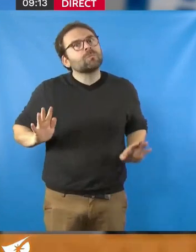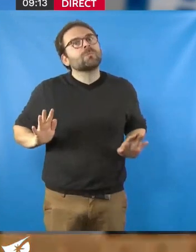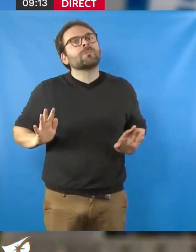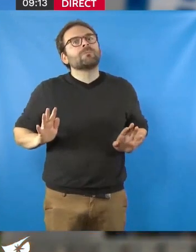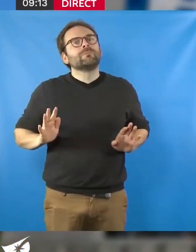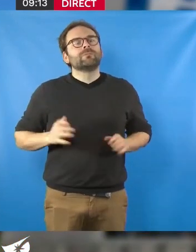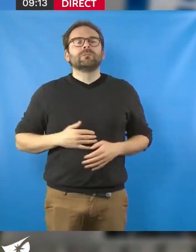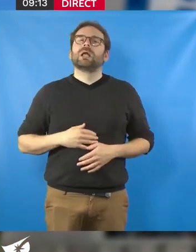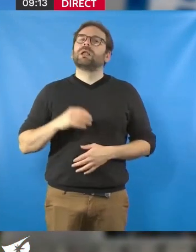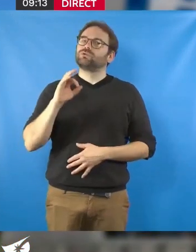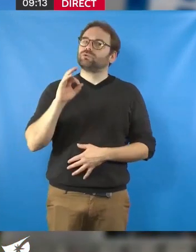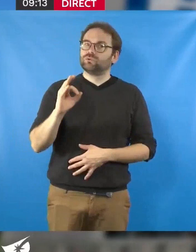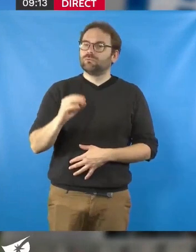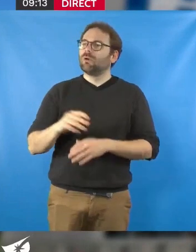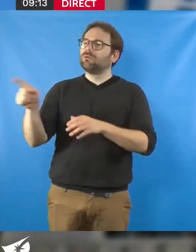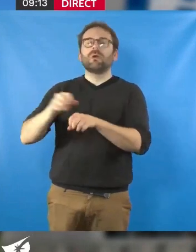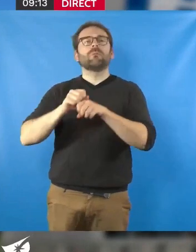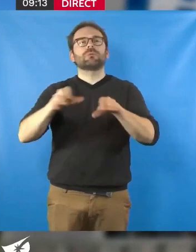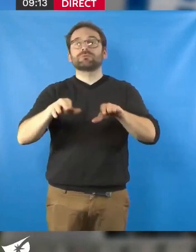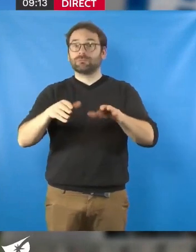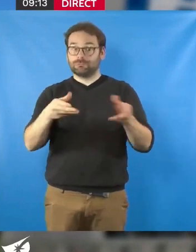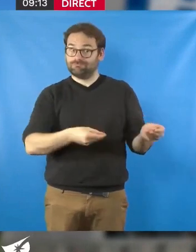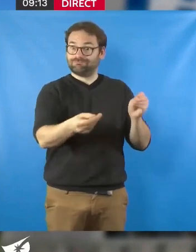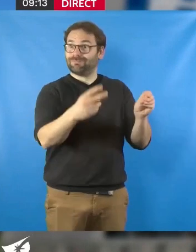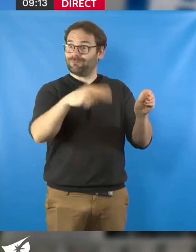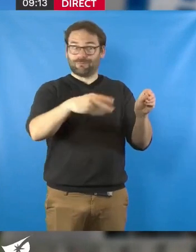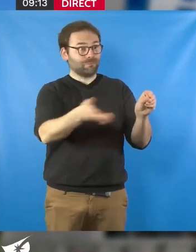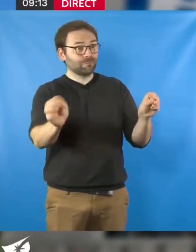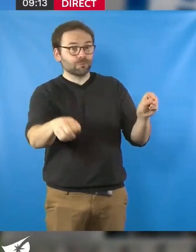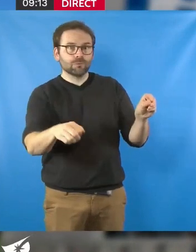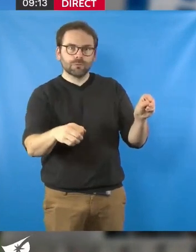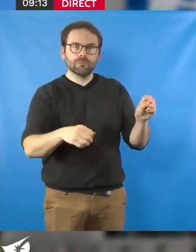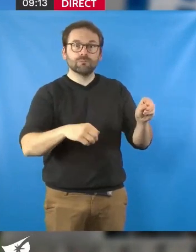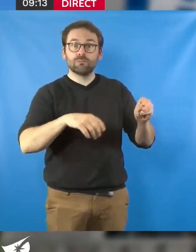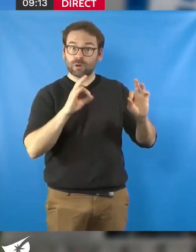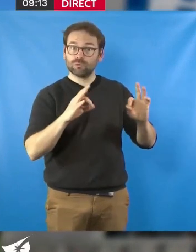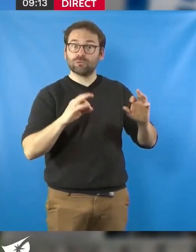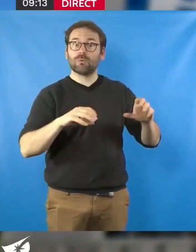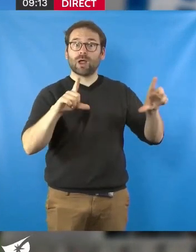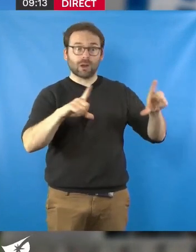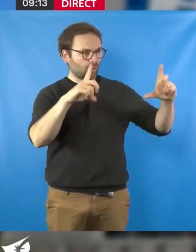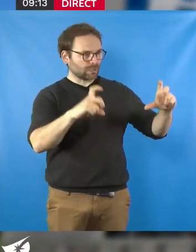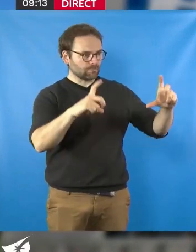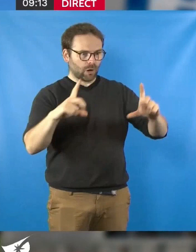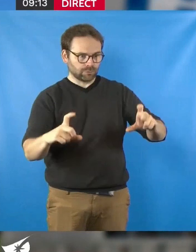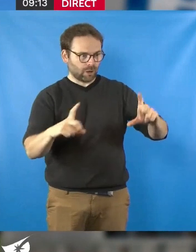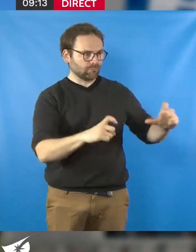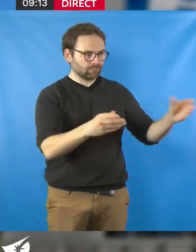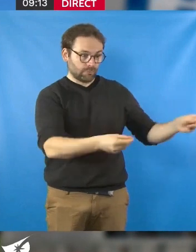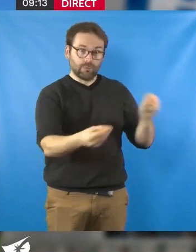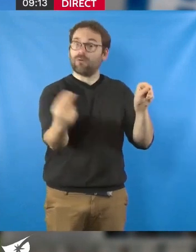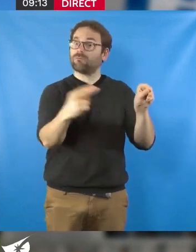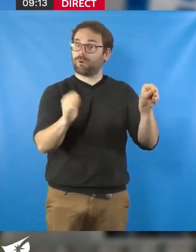regarder ce qu'il a pu publier. Je tiens à votre disposition les captures d'écran des propos qui ont pu être tenus.